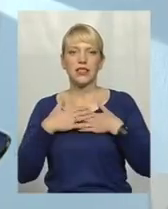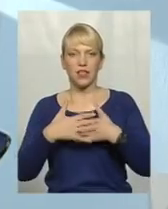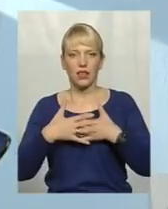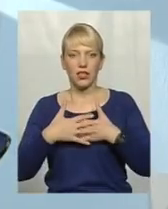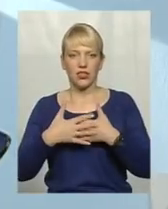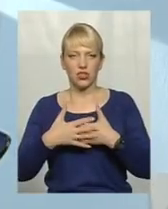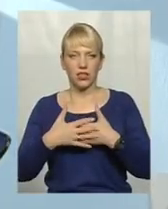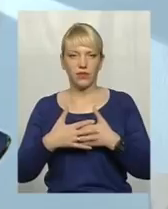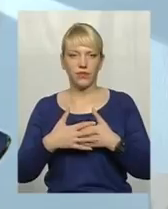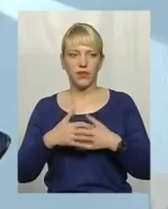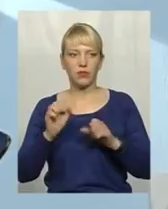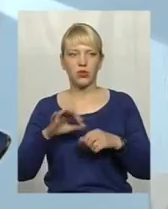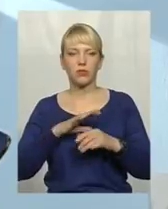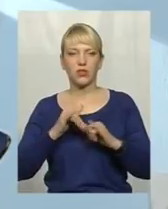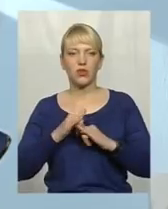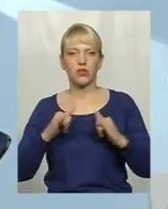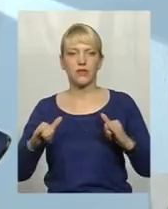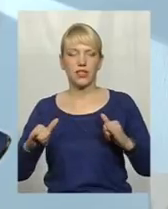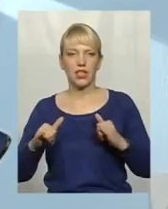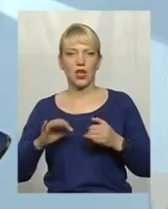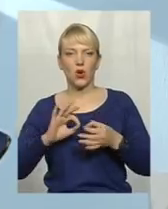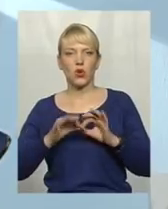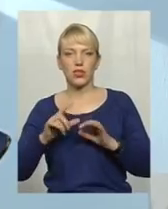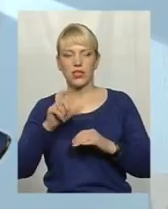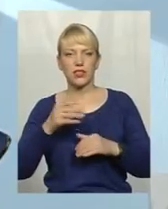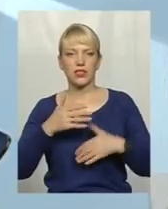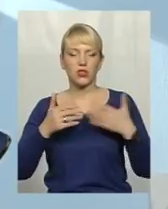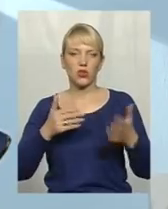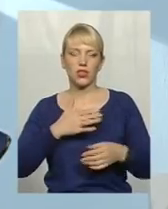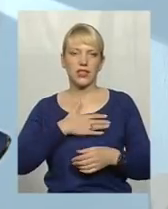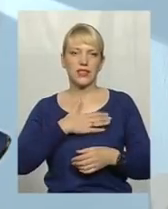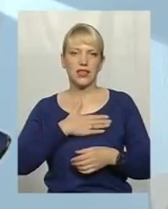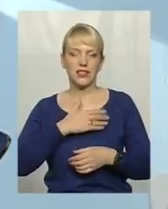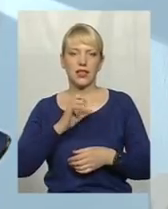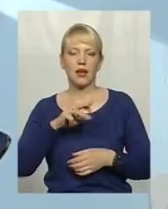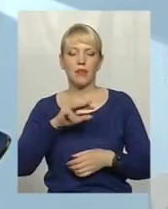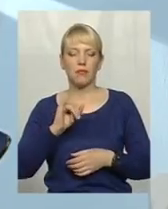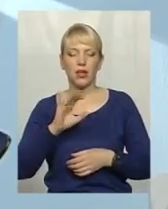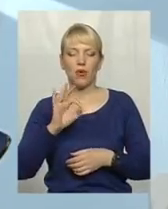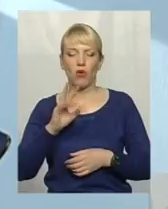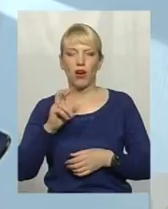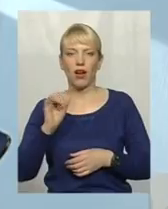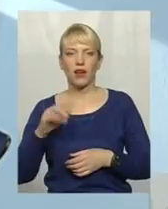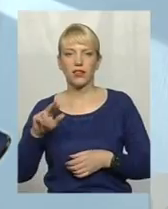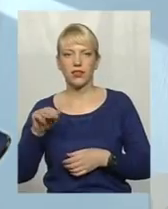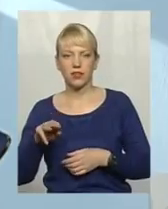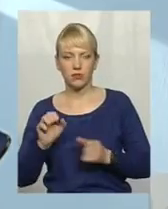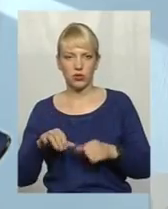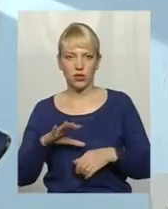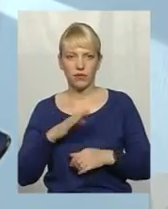можливо, це розвинутися, ускладнення зі сторони серця, таке, як миокардіат, ну, і так далі,